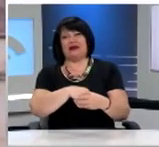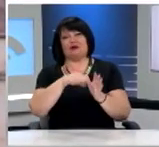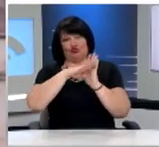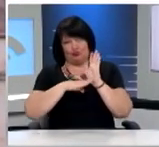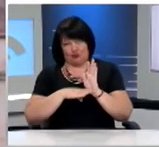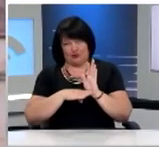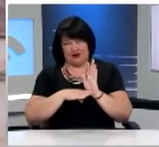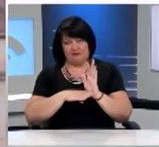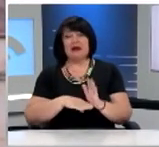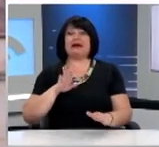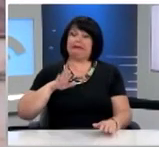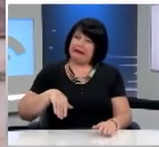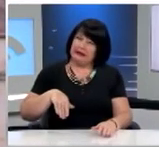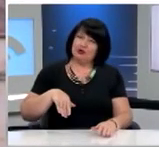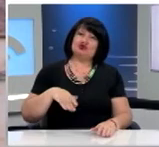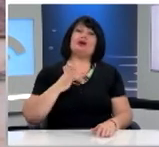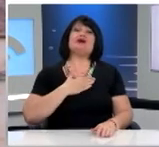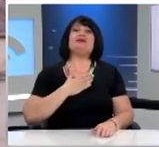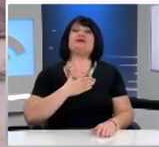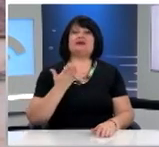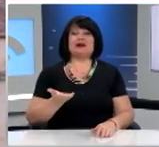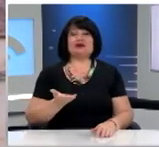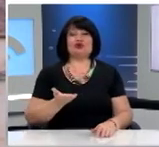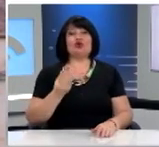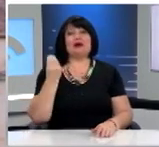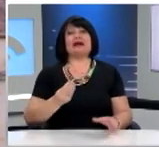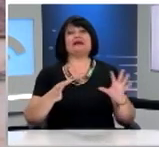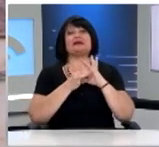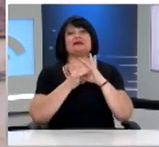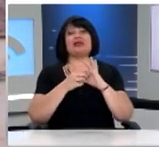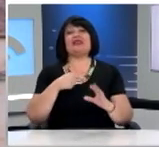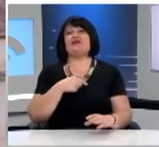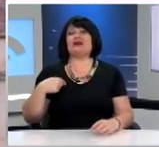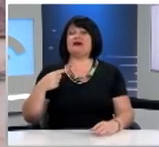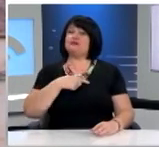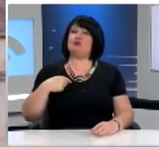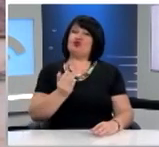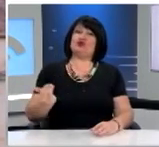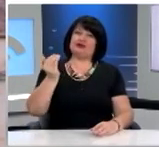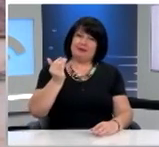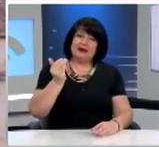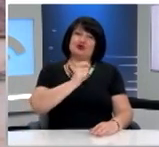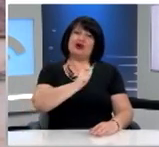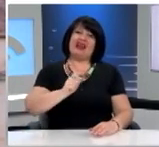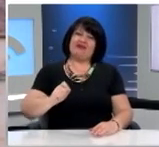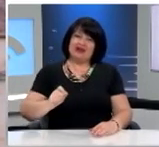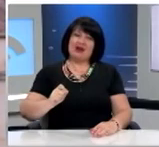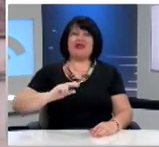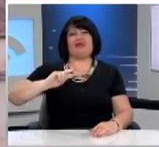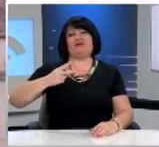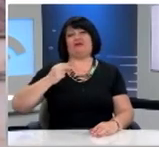Και τέλος να ευχαριστήσω για την καλή συνεργασία Τους διευθυντές και προϊσταμένους των Γραφείων